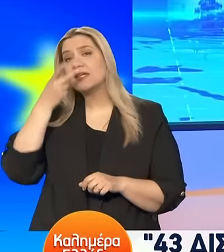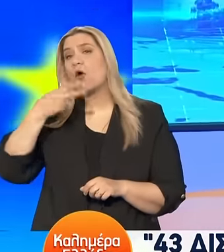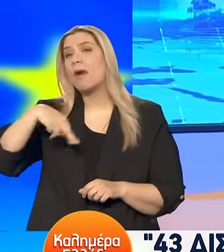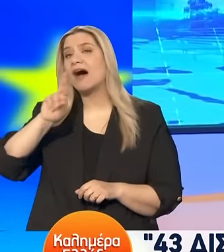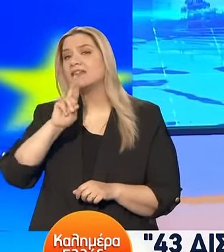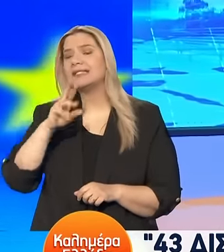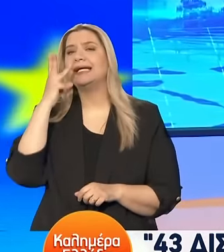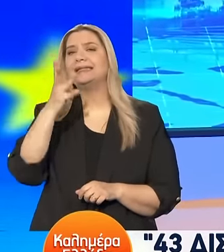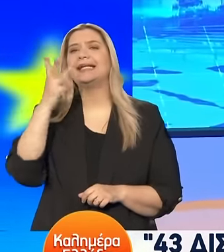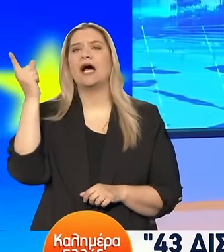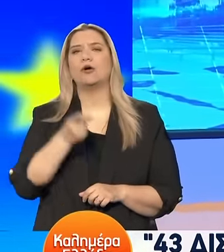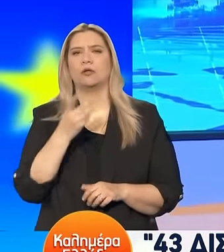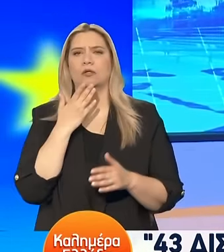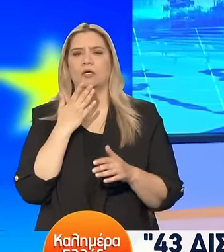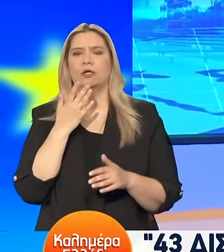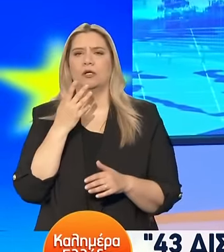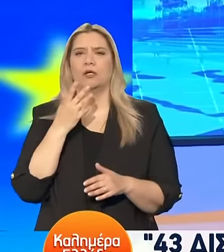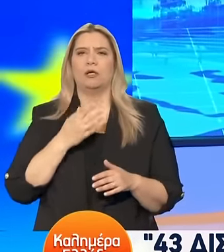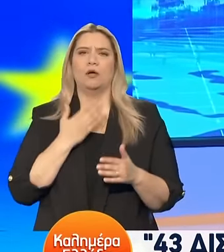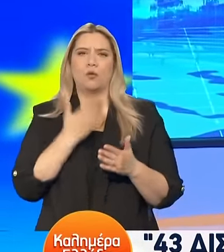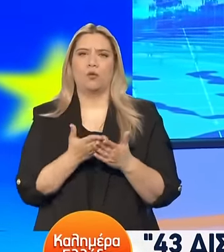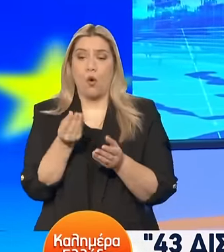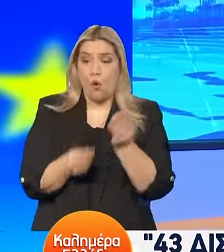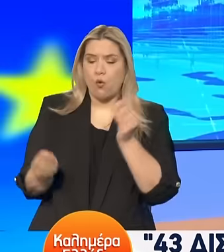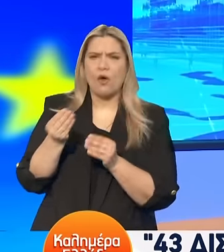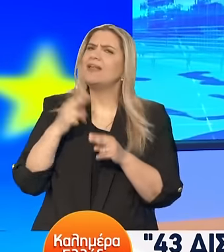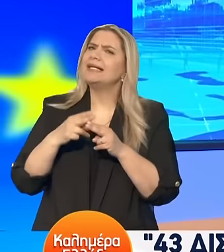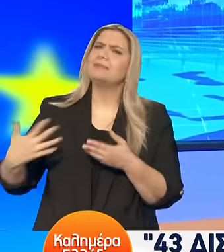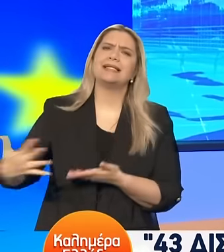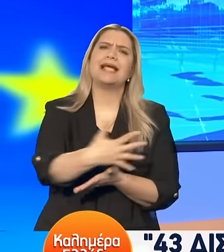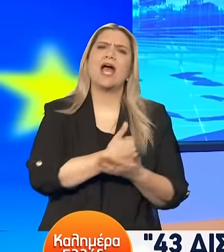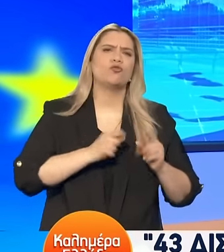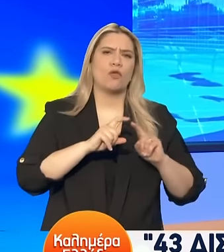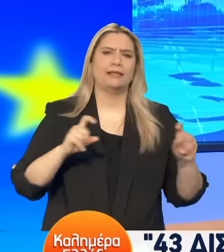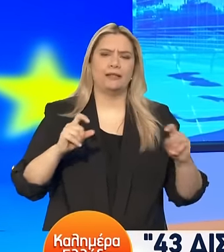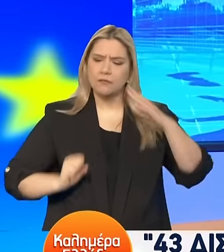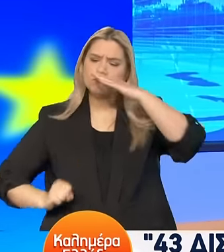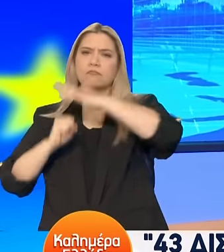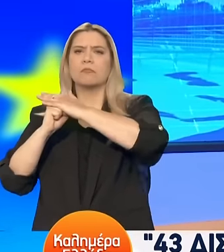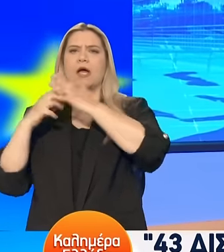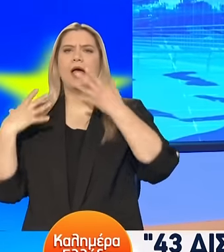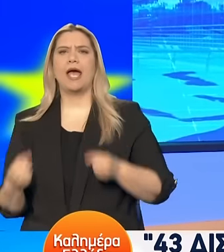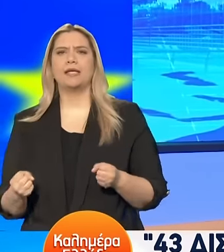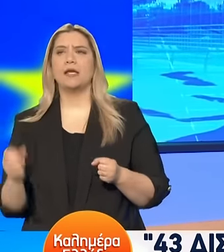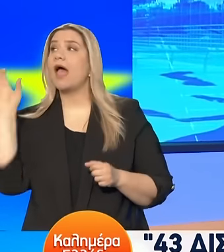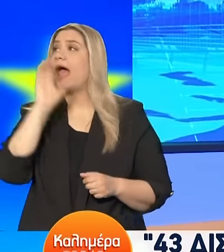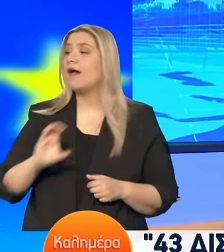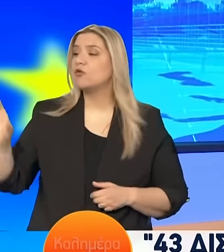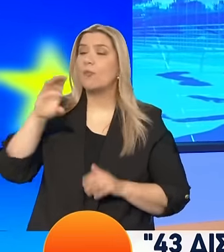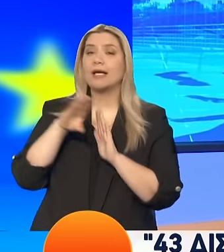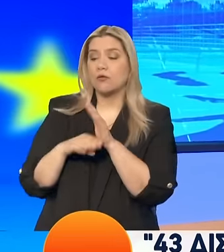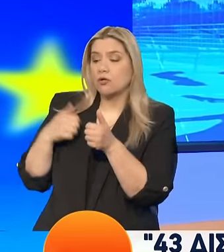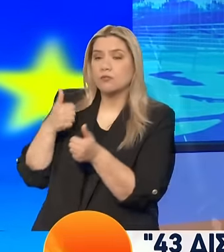% δεν μπορούμε να πάμε παραπάνω ασχέτως των εσόδων που μπορεί εμείς να έχουμε αυτή είναι η δημοσιονομική κανόνηση η ευρωπαϊκή ο οποίος